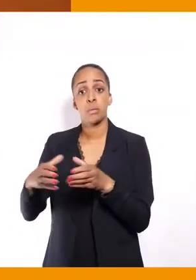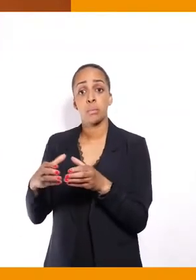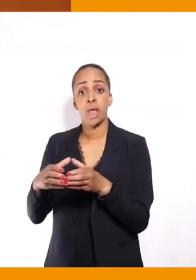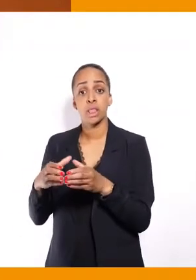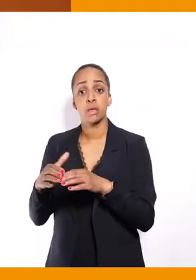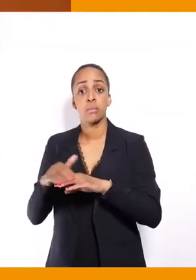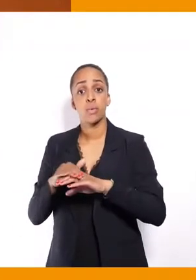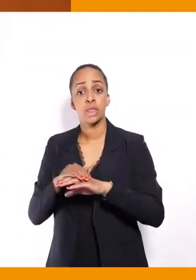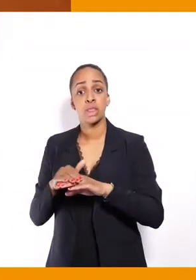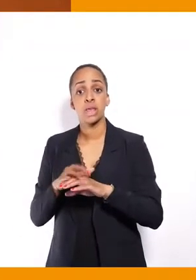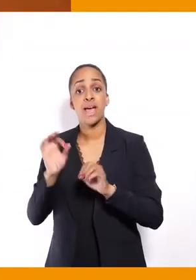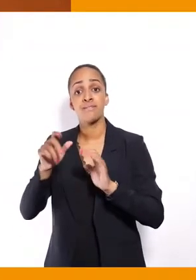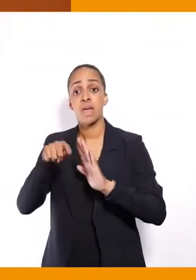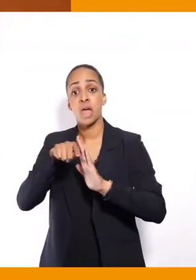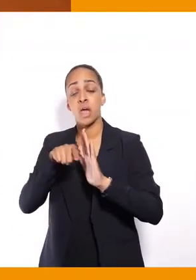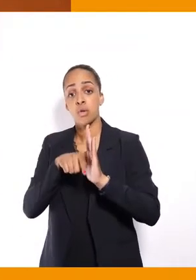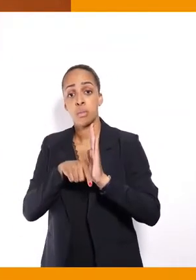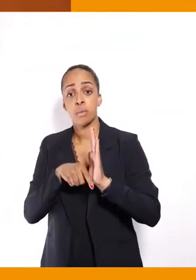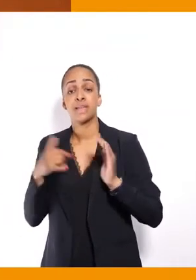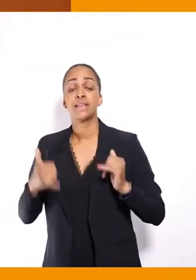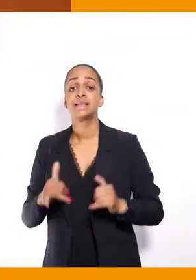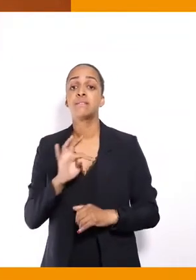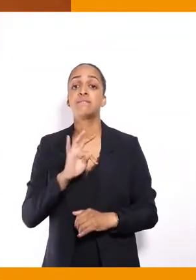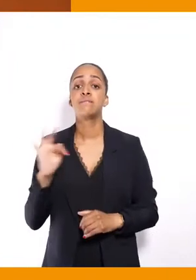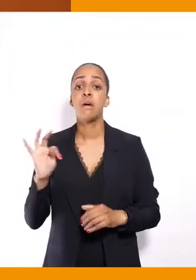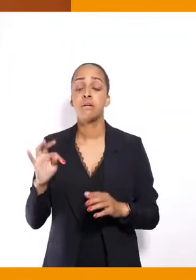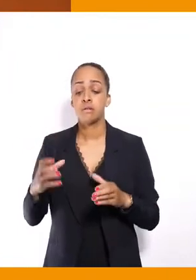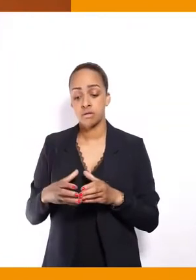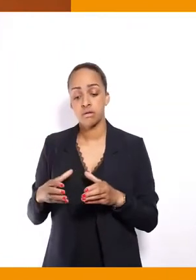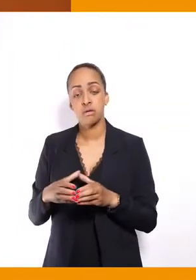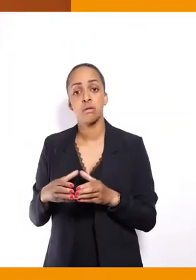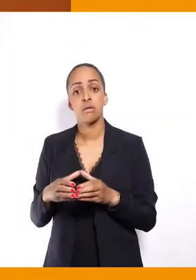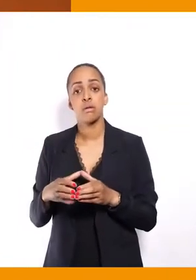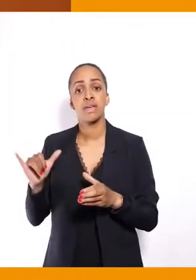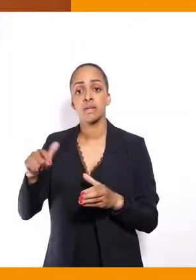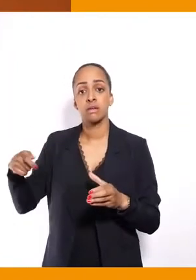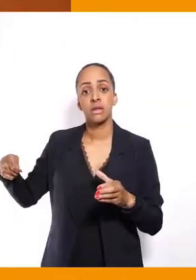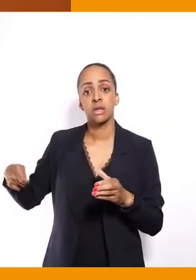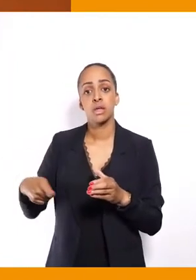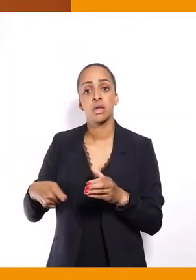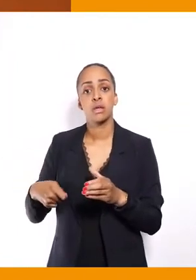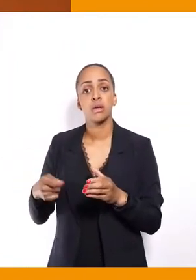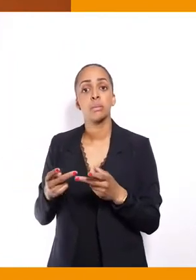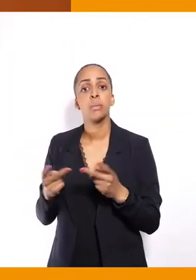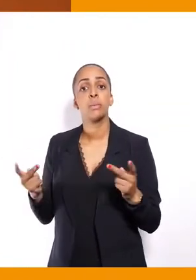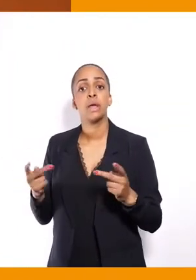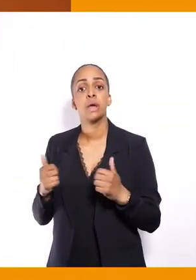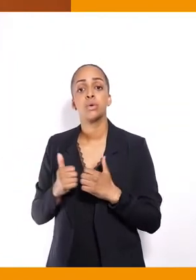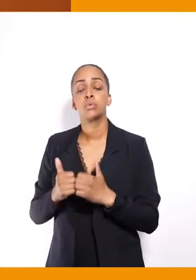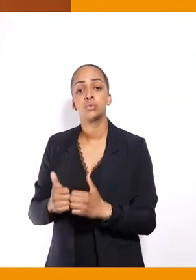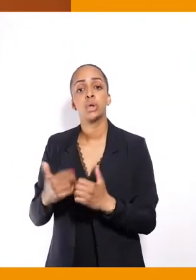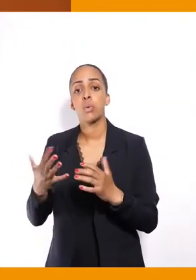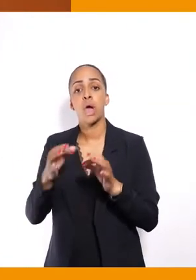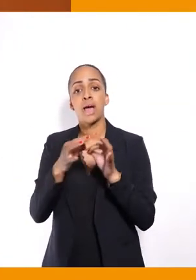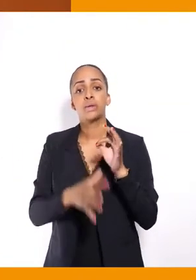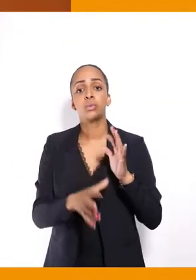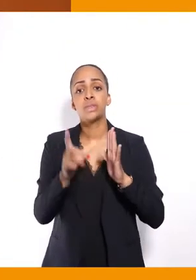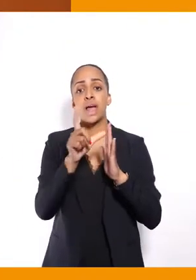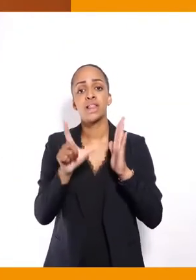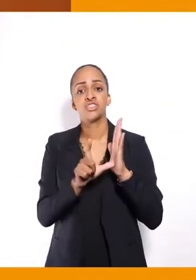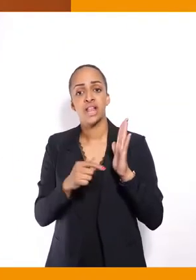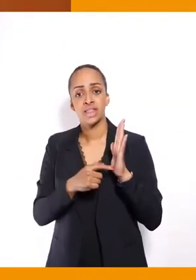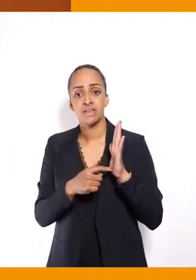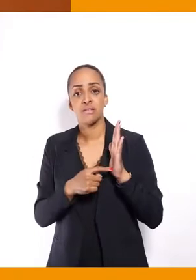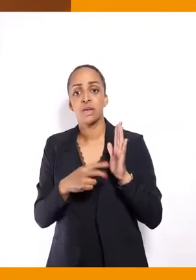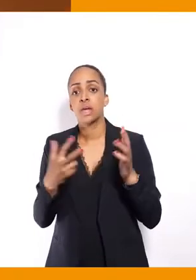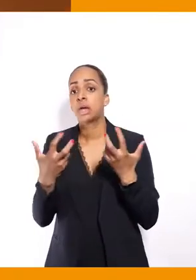parlementaires. Aujourd'hui, les partis politiques en France, ils sont financés par la puissance publique sur la base de leurs résultats aux élections législatives. Et pareil, ce ne pas des montants